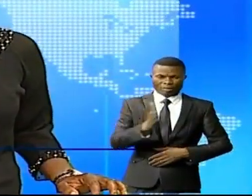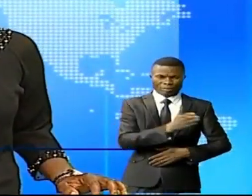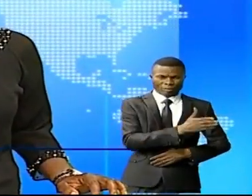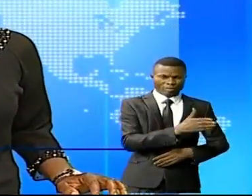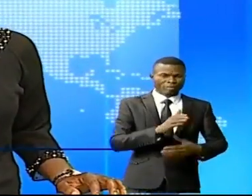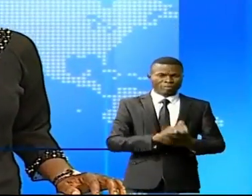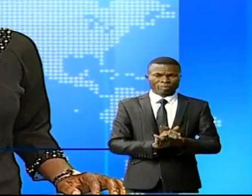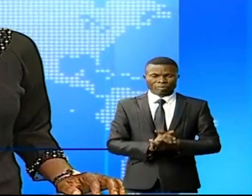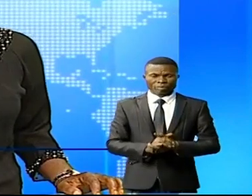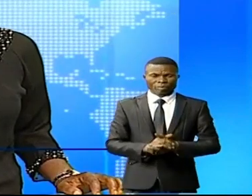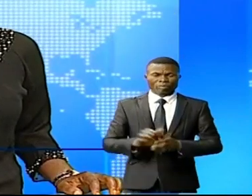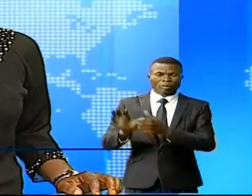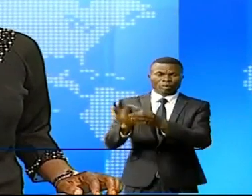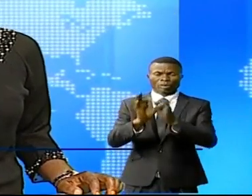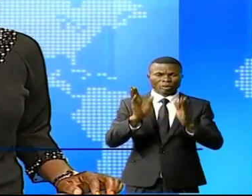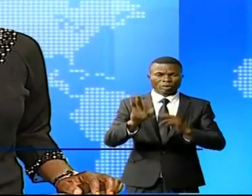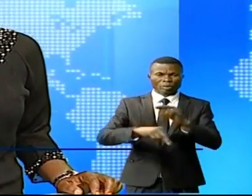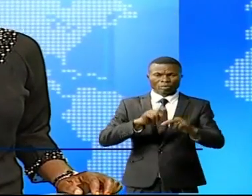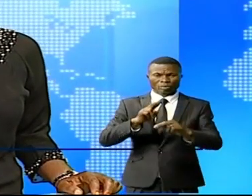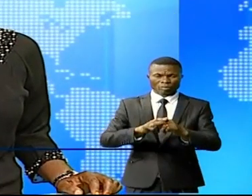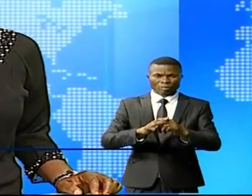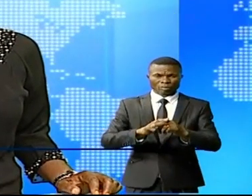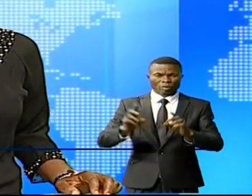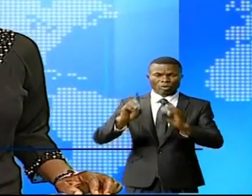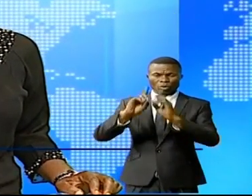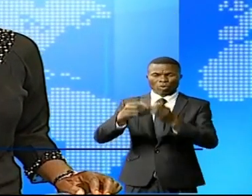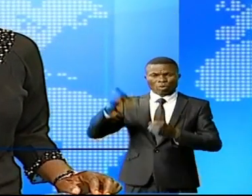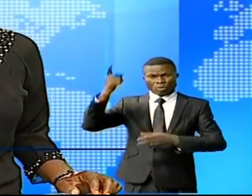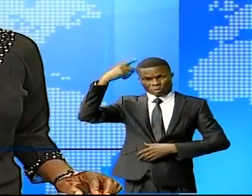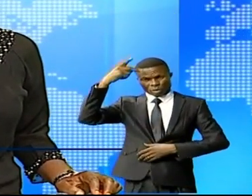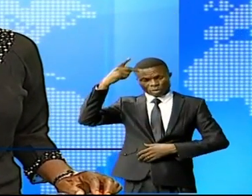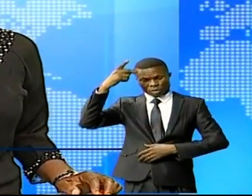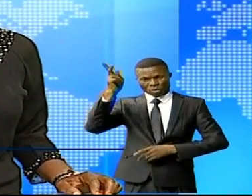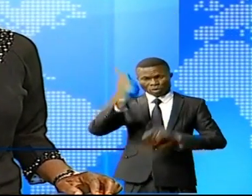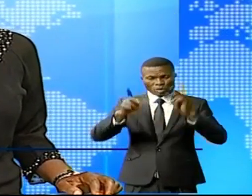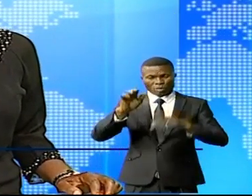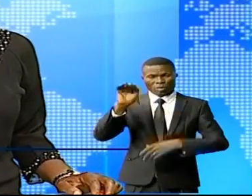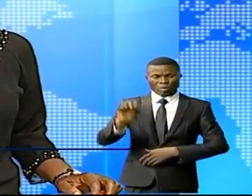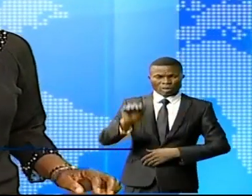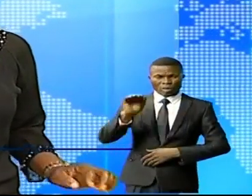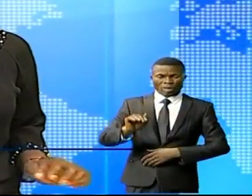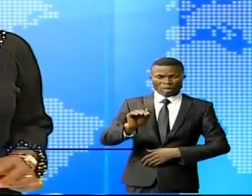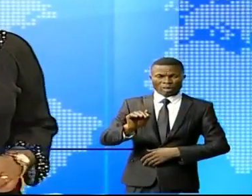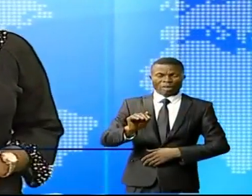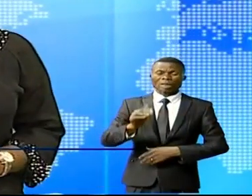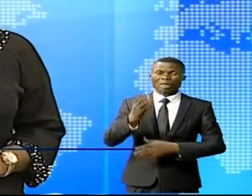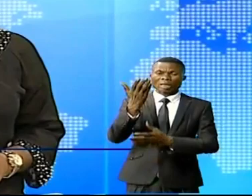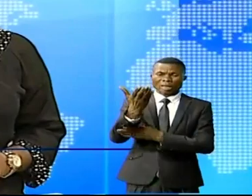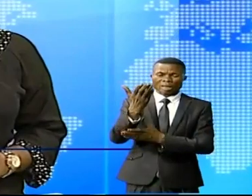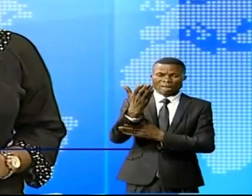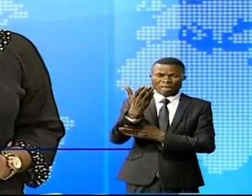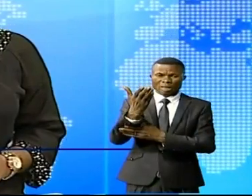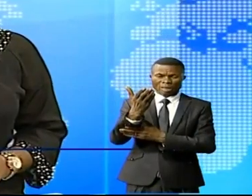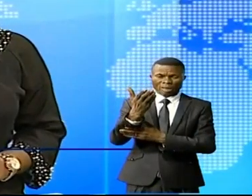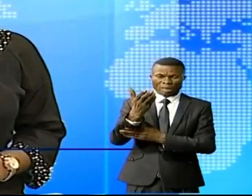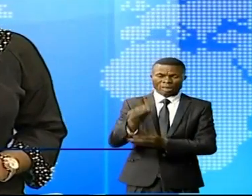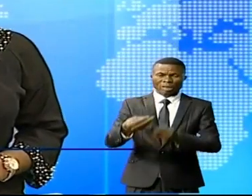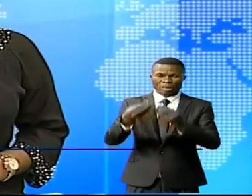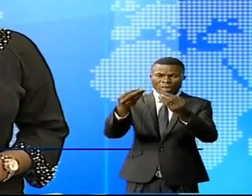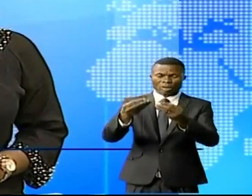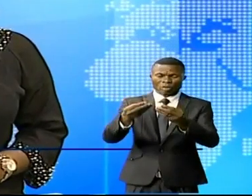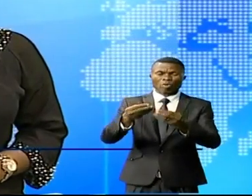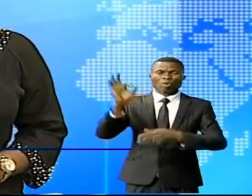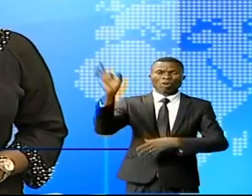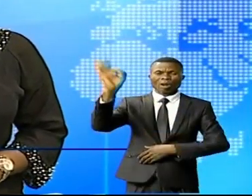La coordination nationale de la dynamique de groupes de peuples autochtones plaide pour l'attribution de quelques concessions forestiers